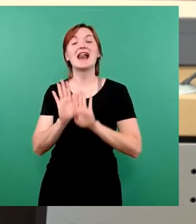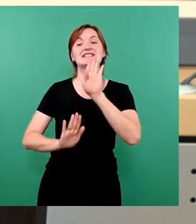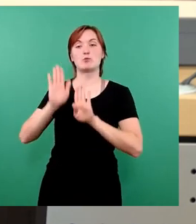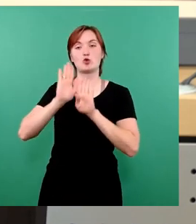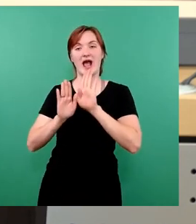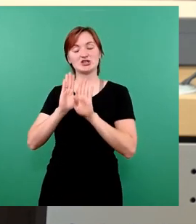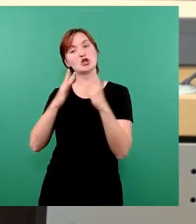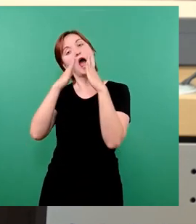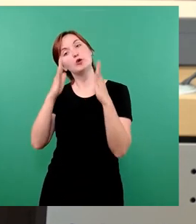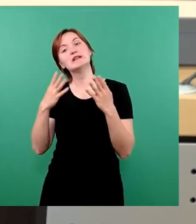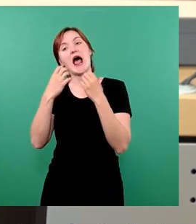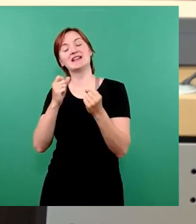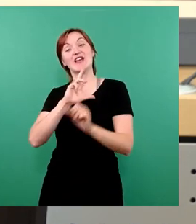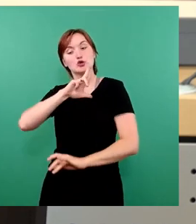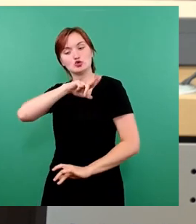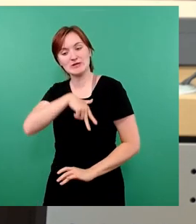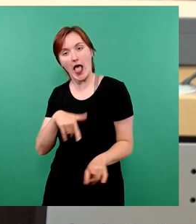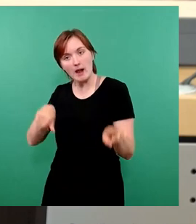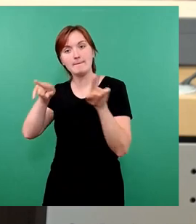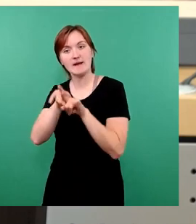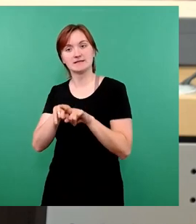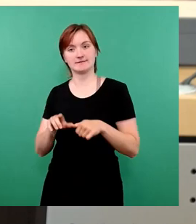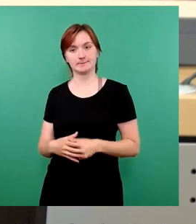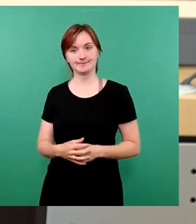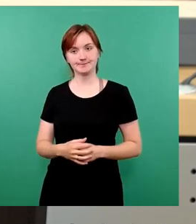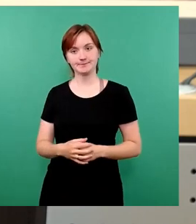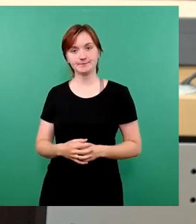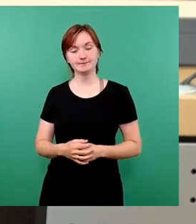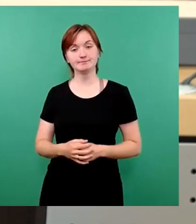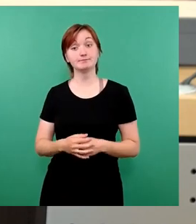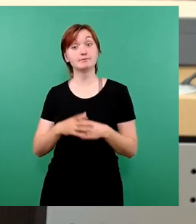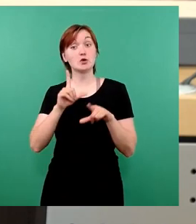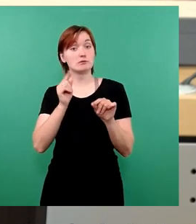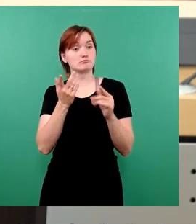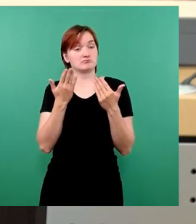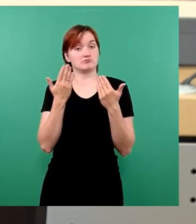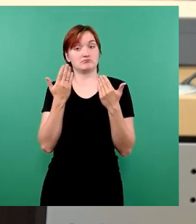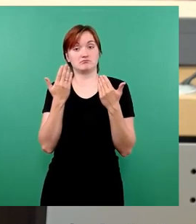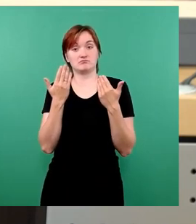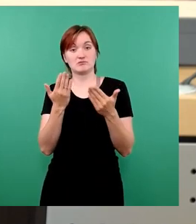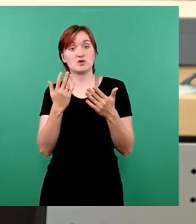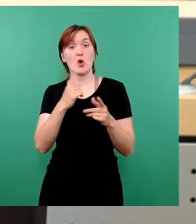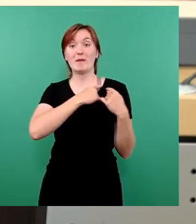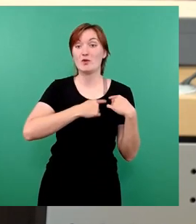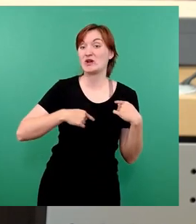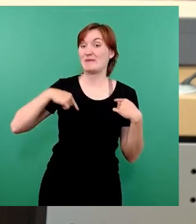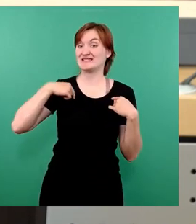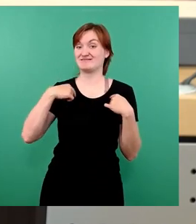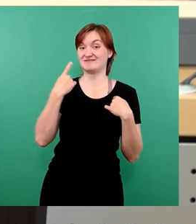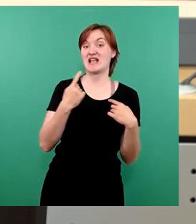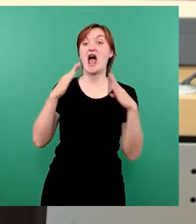ein sozialer Haushalt geworden. Wem dient also politisch diese vom Oberbürgermeister verhängte